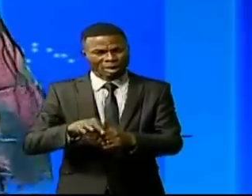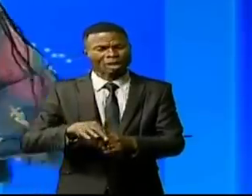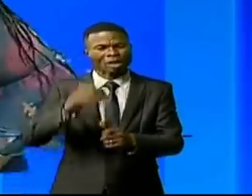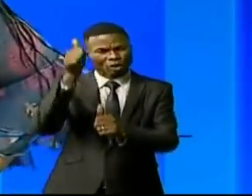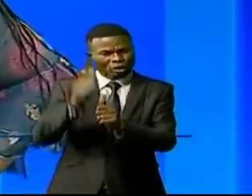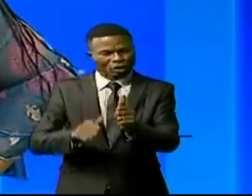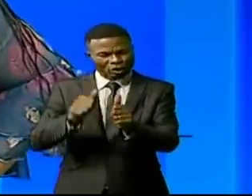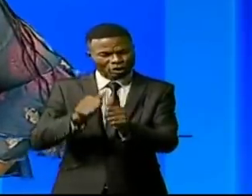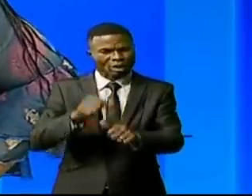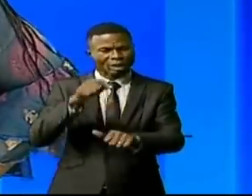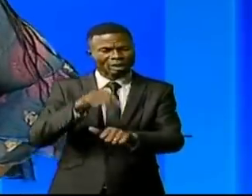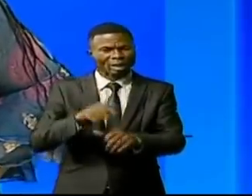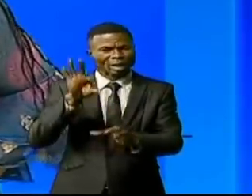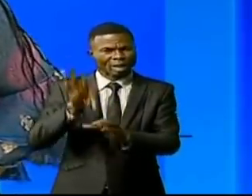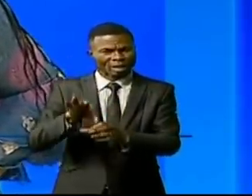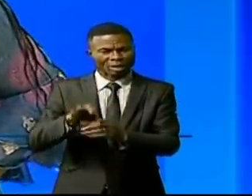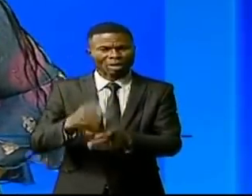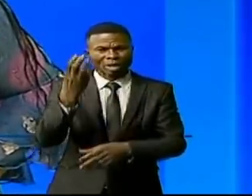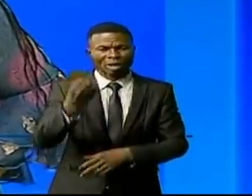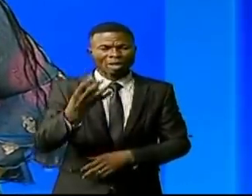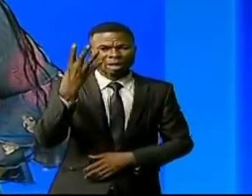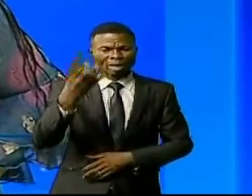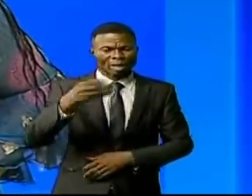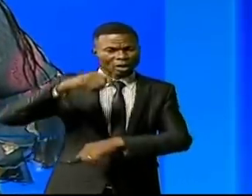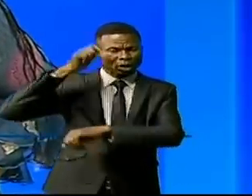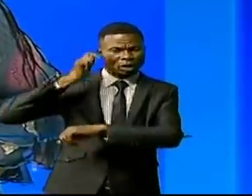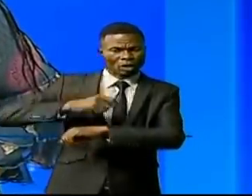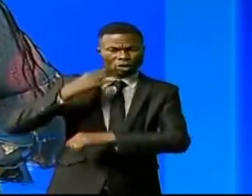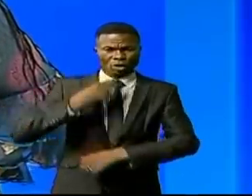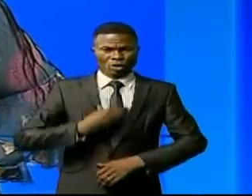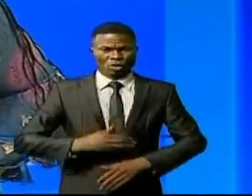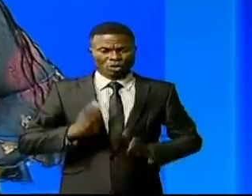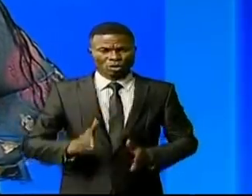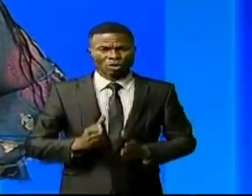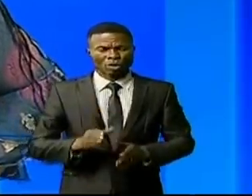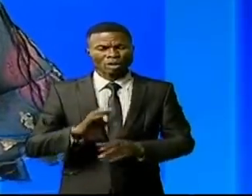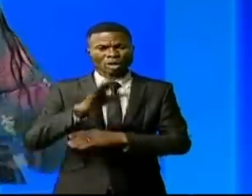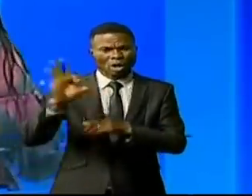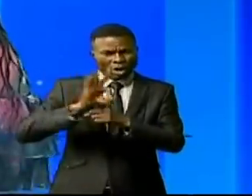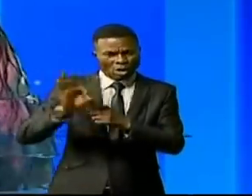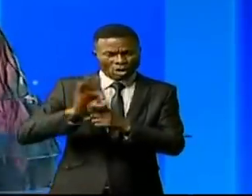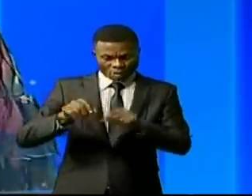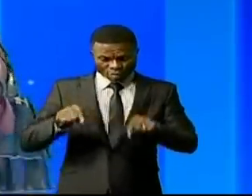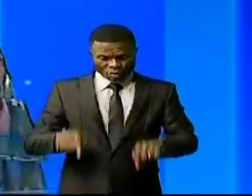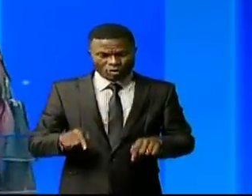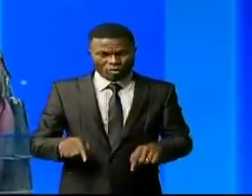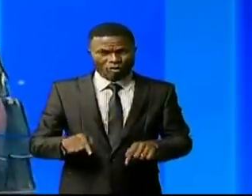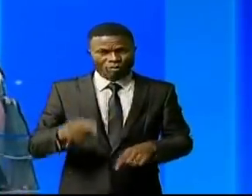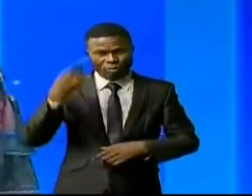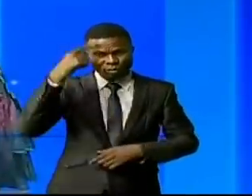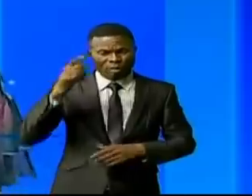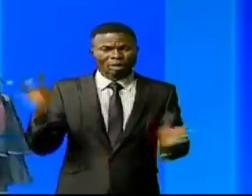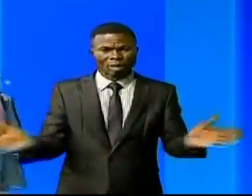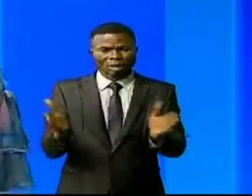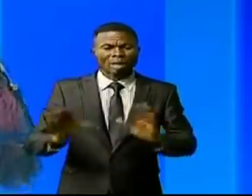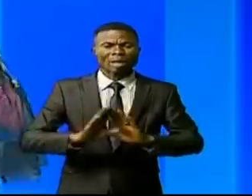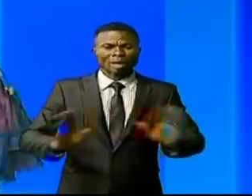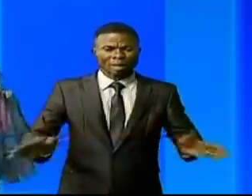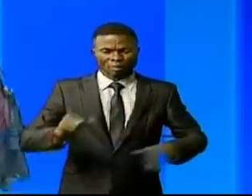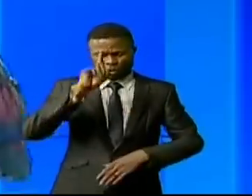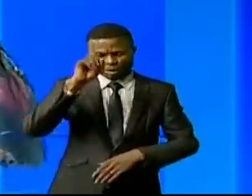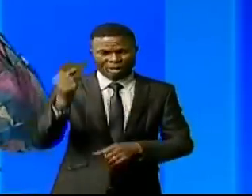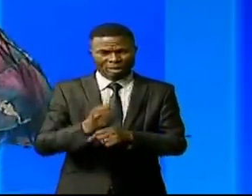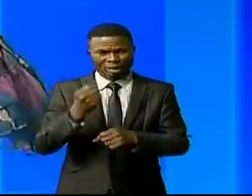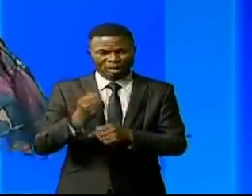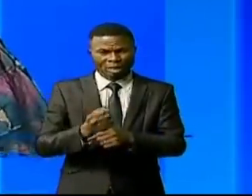élection ? Eh bien, 44 juristes de la centrale électorale sont en formation depuis ce matin pour renforcer leurs capacités. Travaux